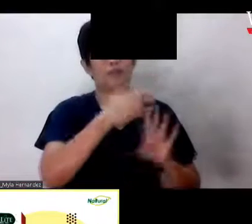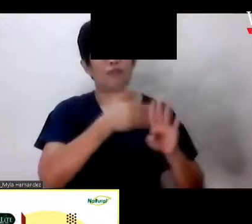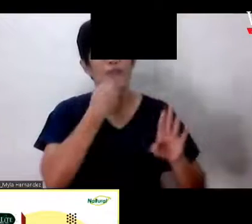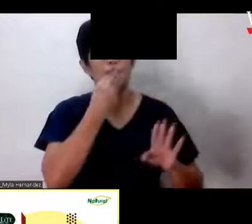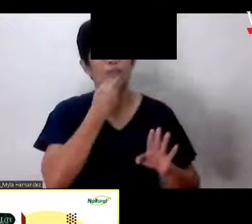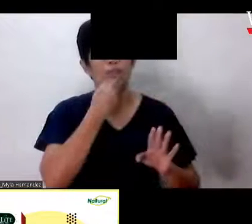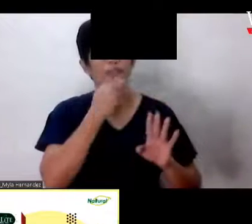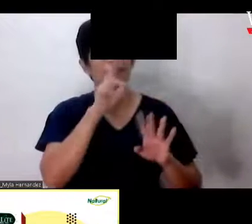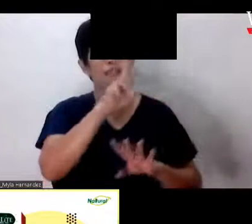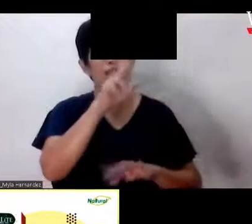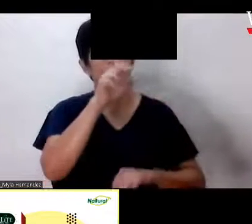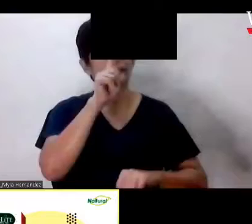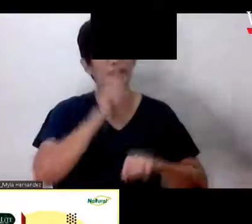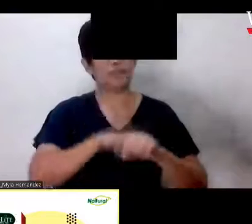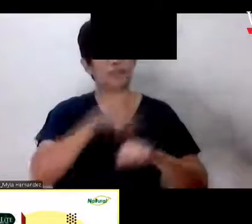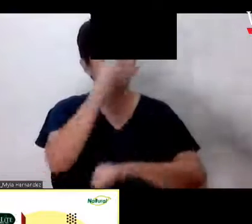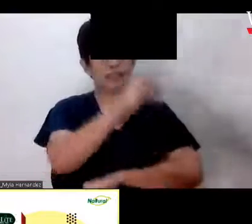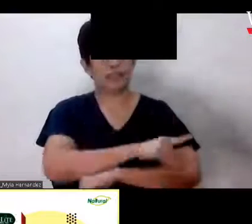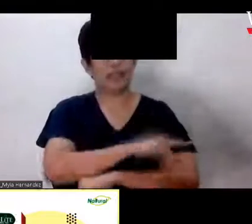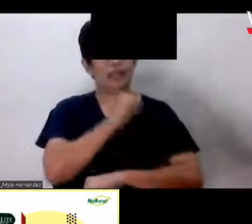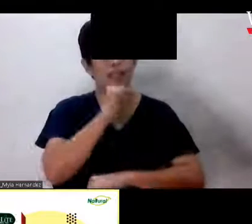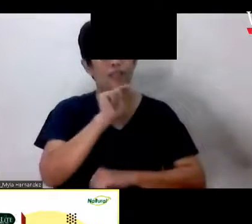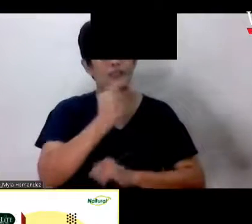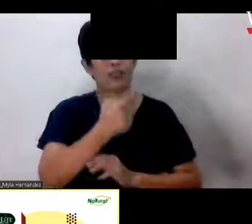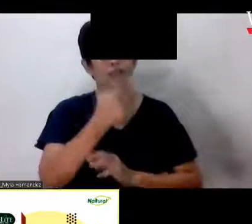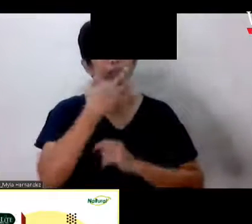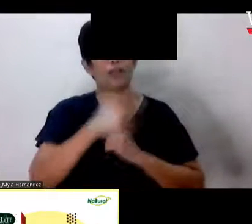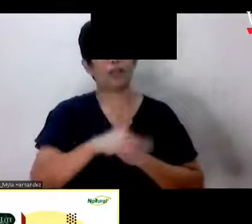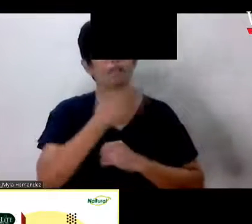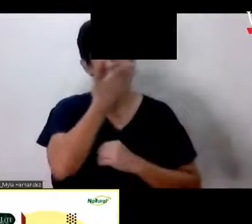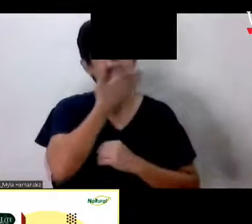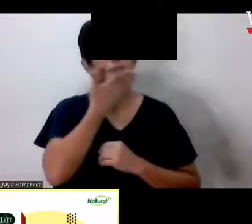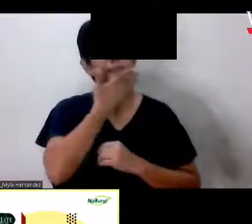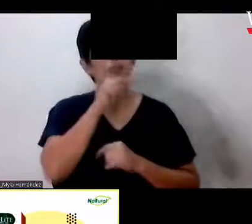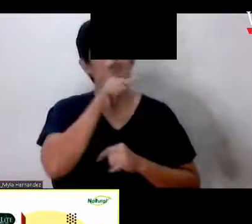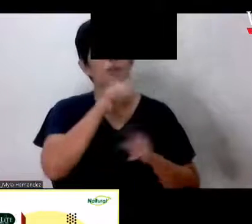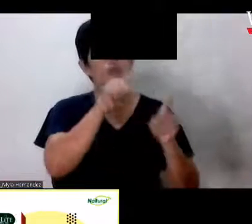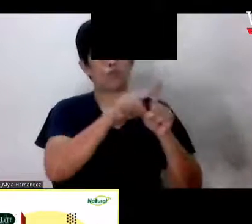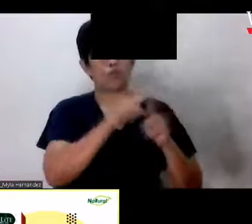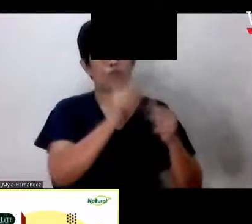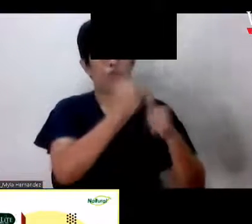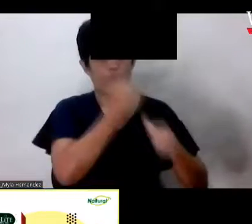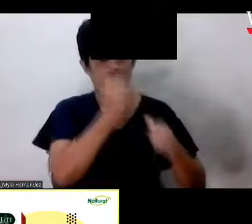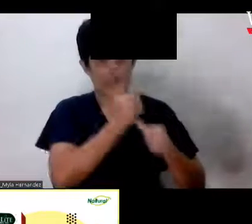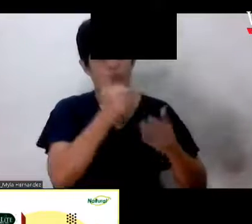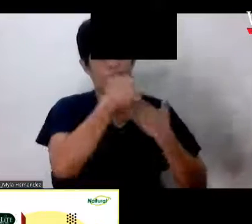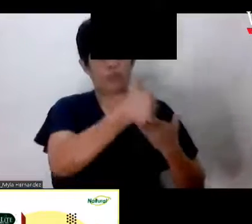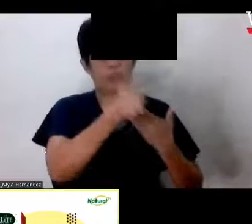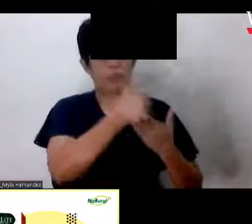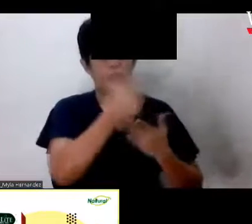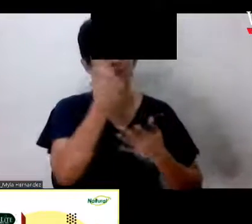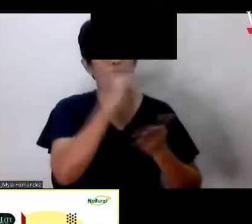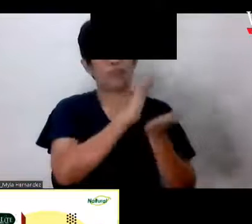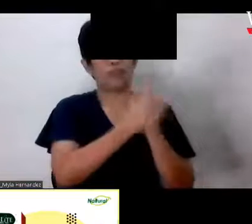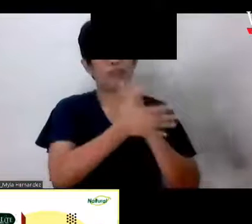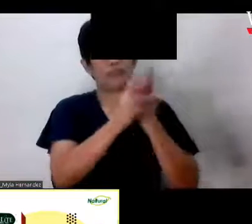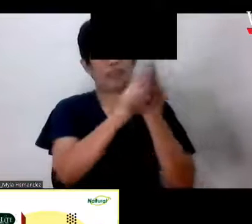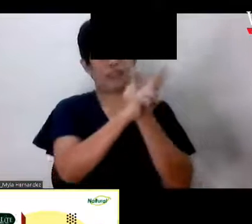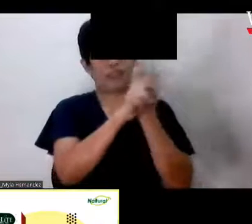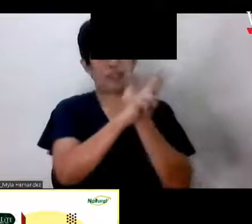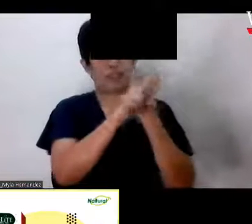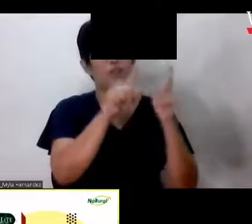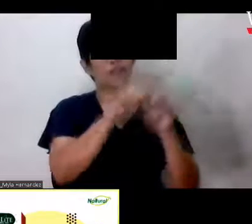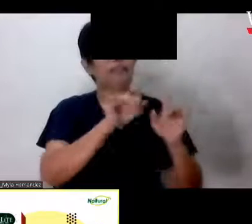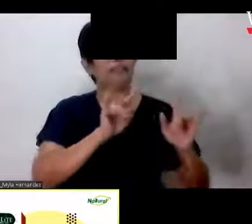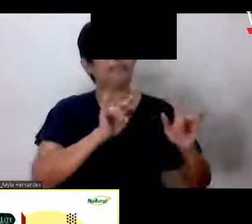day Hindi lang blood sugar matutulungan ng Ampalea Plus Yung pagdumi nyo Matutulungan para maging regular At maging